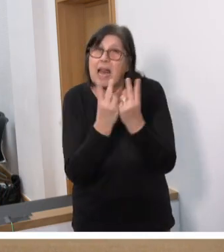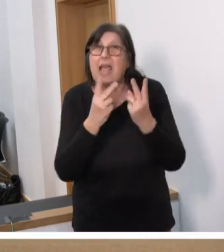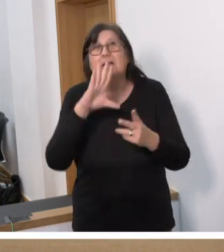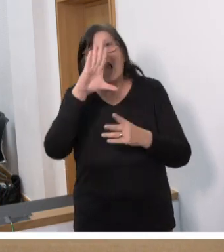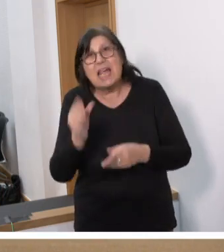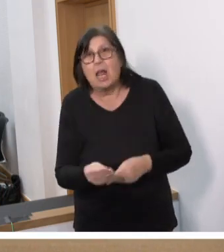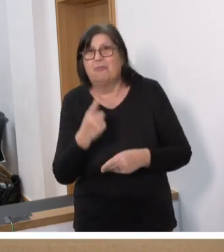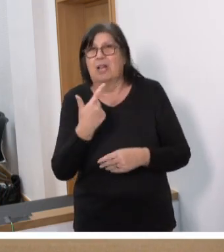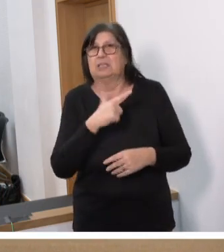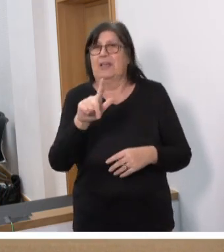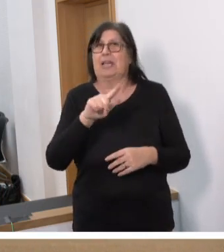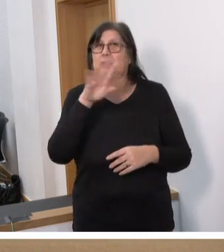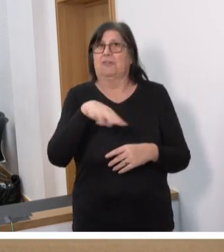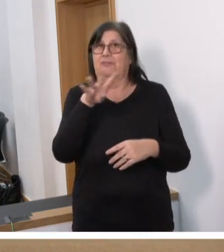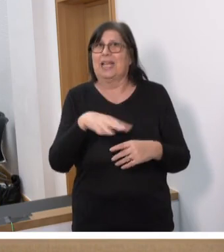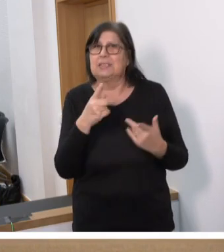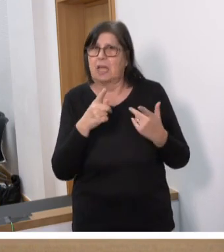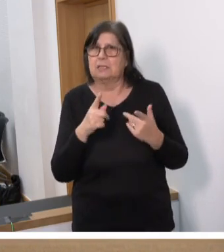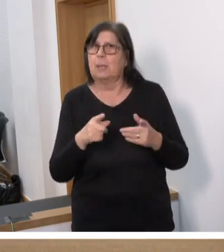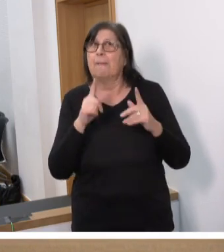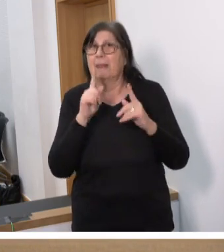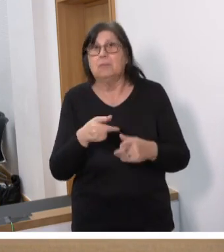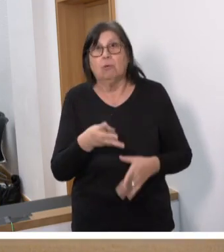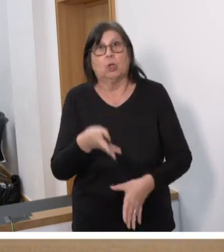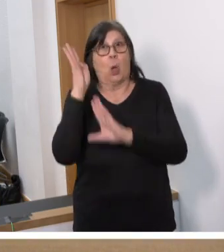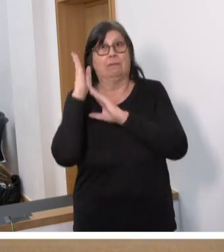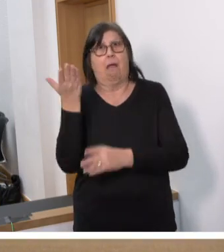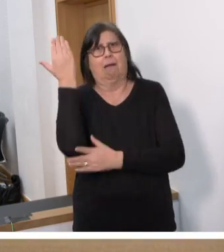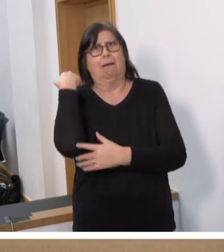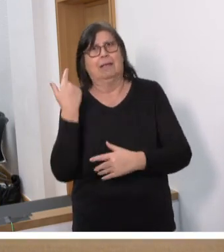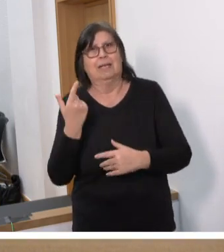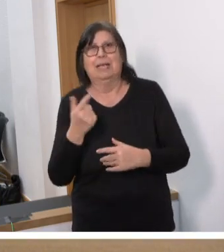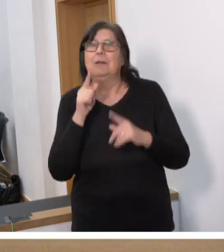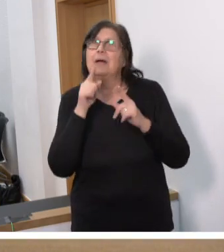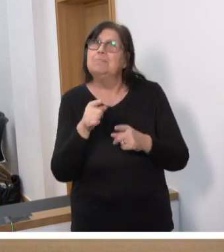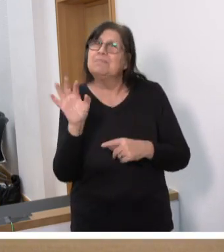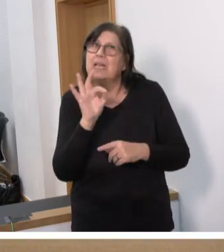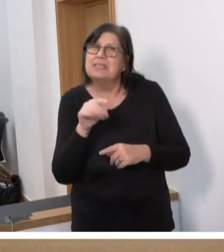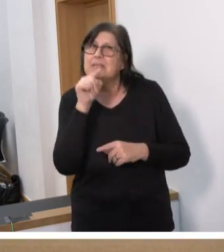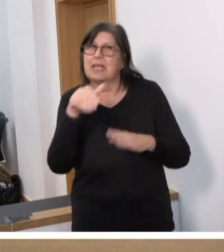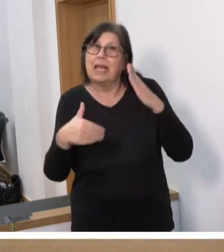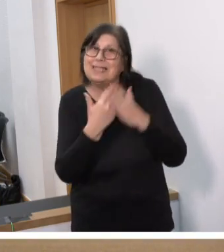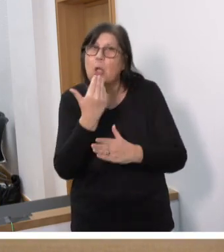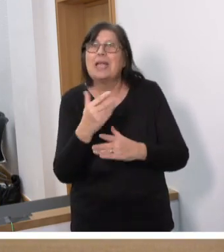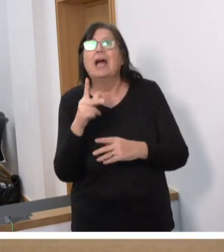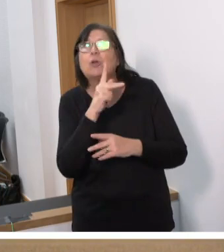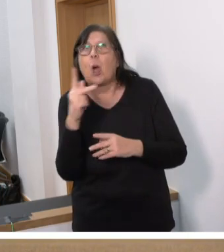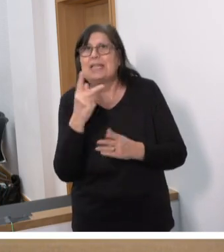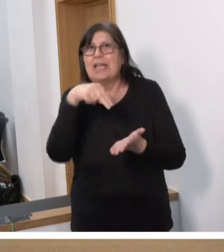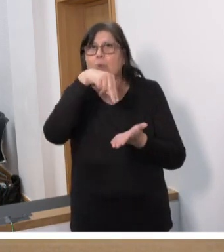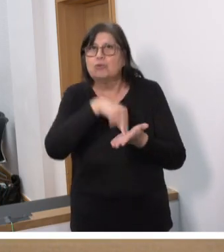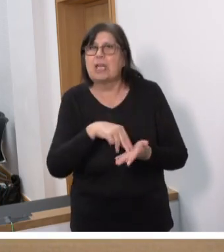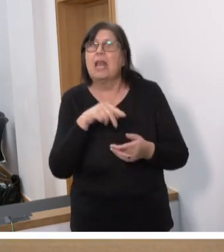-Pfalz aus dem Jahr 2014 und nochmal, das ist neun Jahre her, ist die Tatsache, dass Sie eine neue Koordinierungsstelle